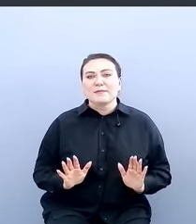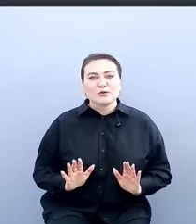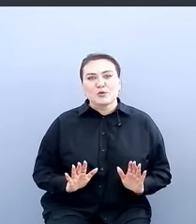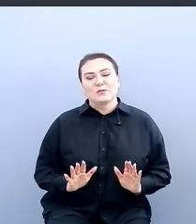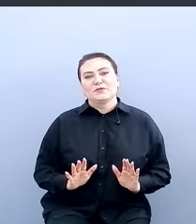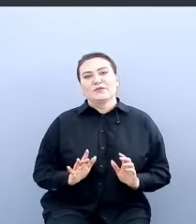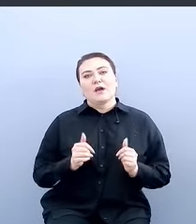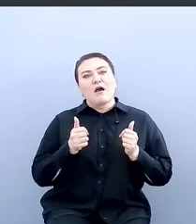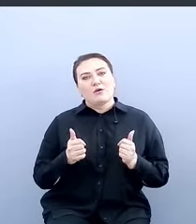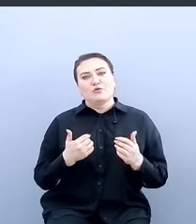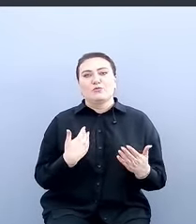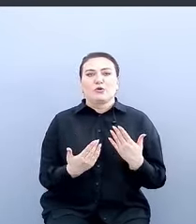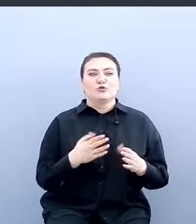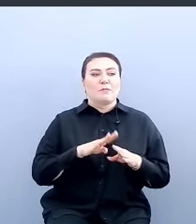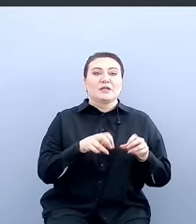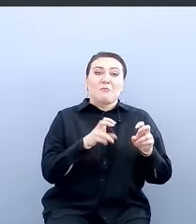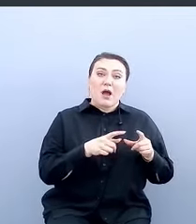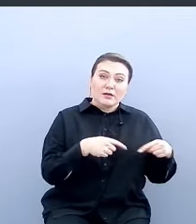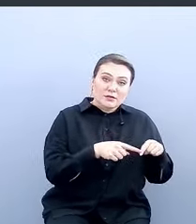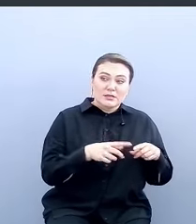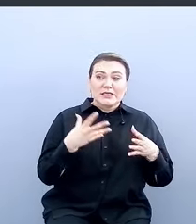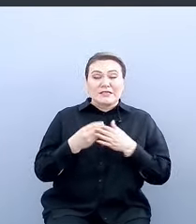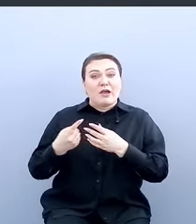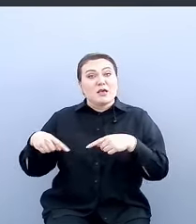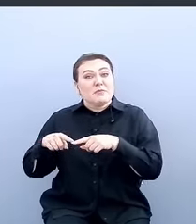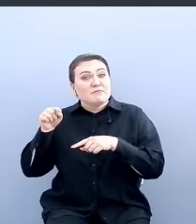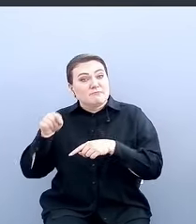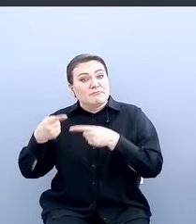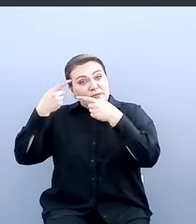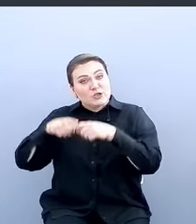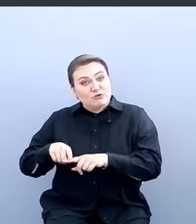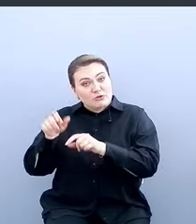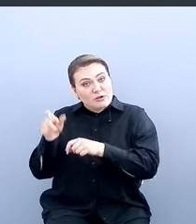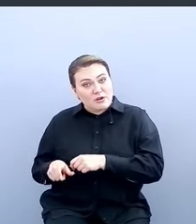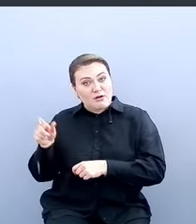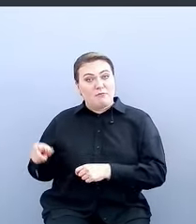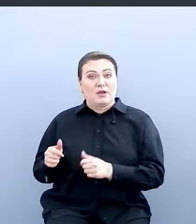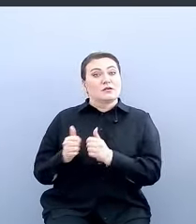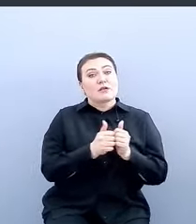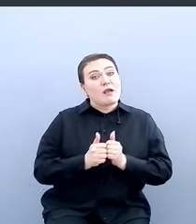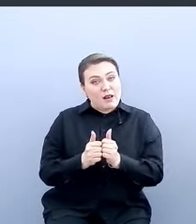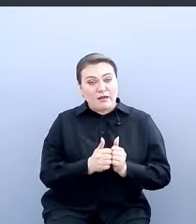хорошему отношению безопасности со своими коллегами.